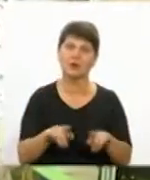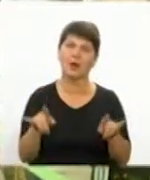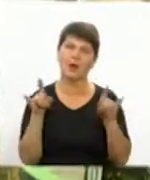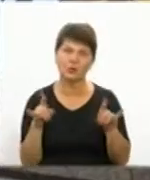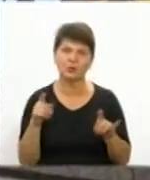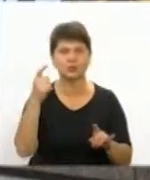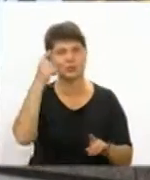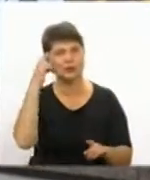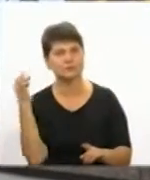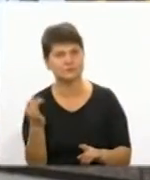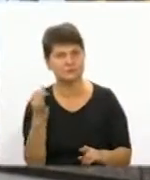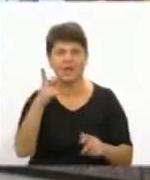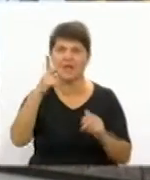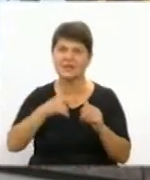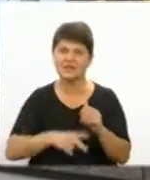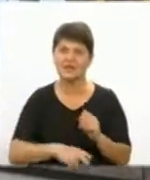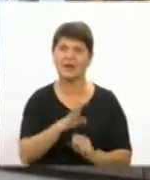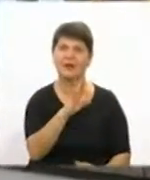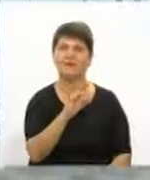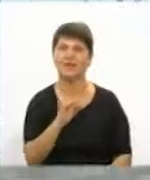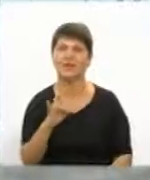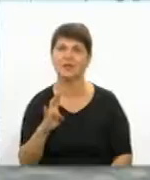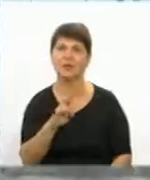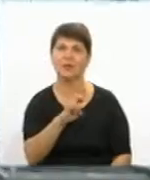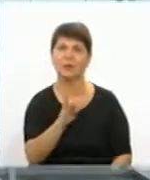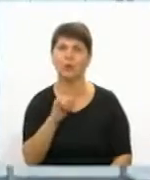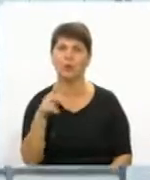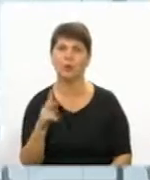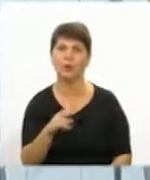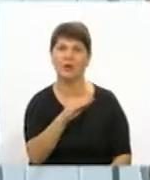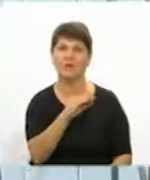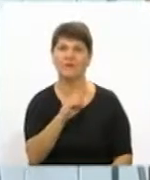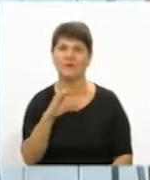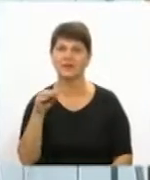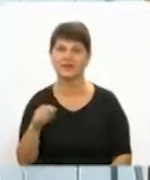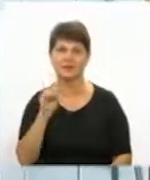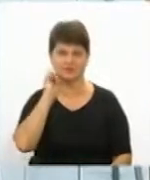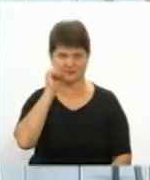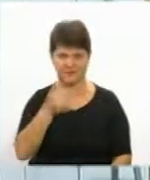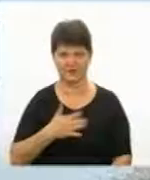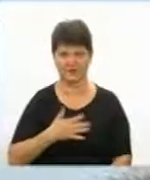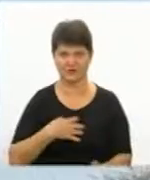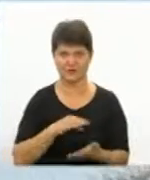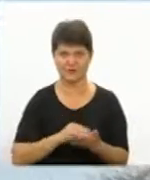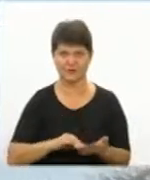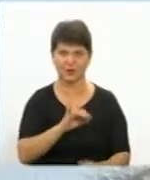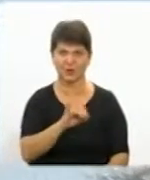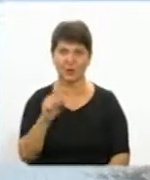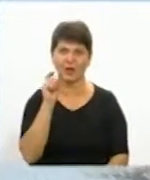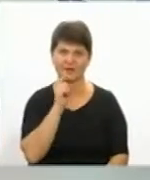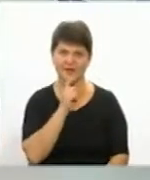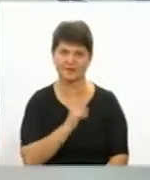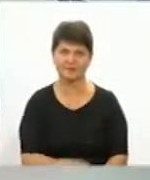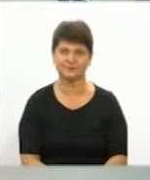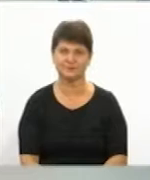пізнавально. Завершиться він букфест завтра. Юлія Бараболя, Валерій Черкашин. Новини на Суспільному. Вінниця.